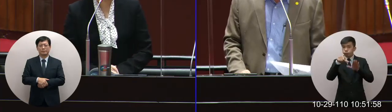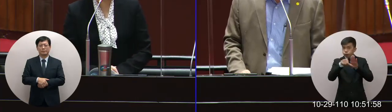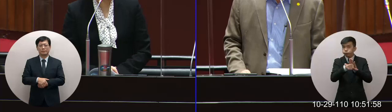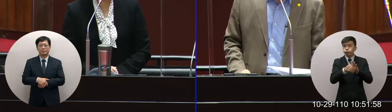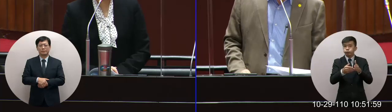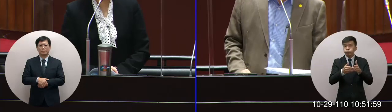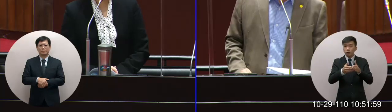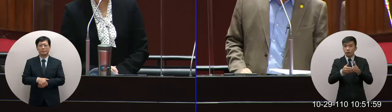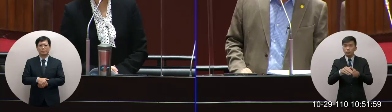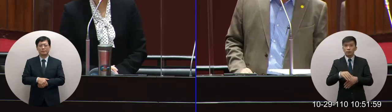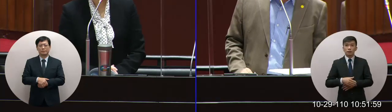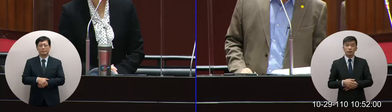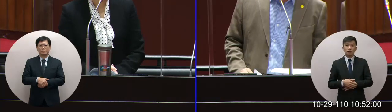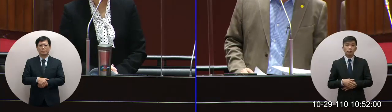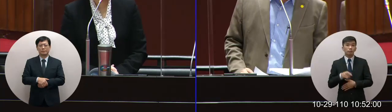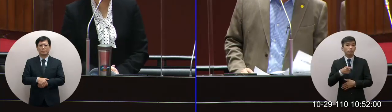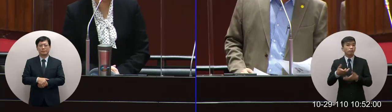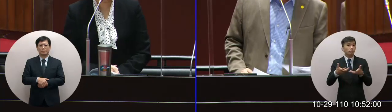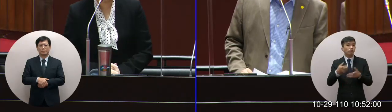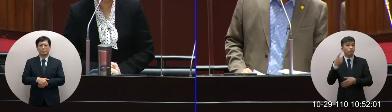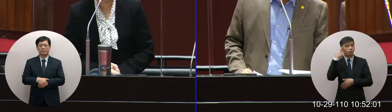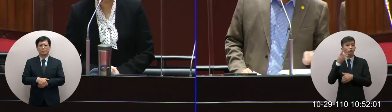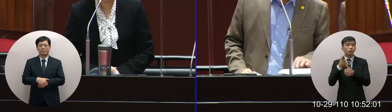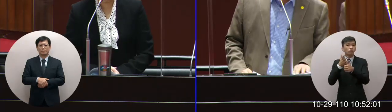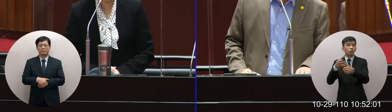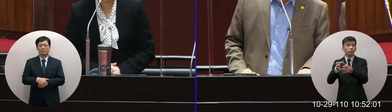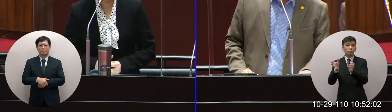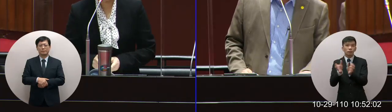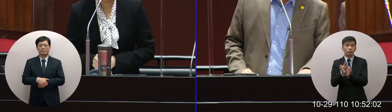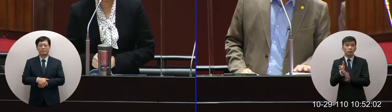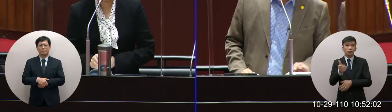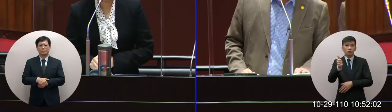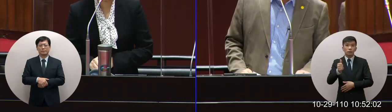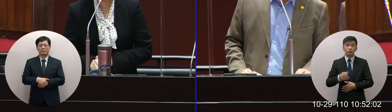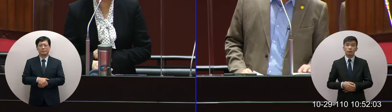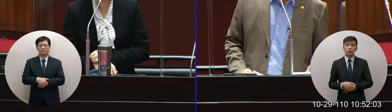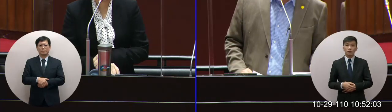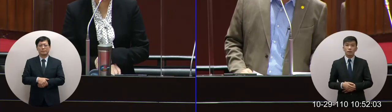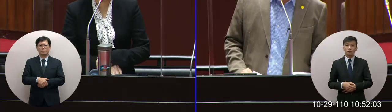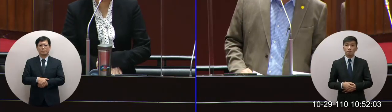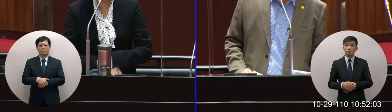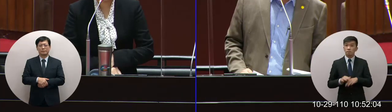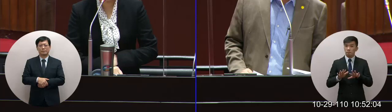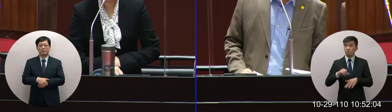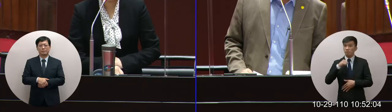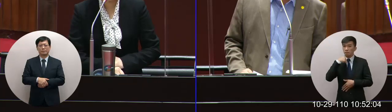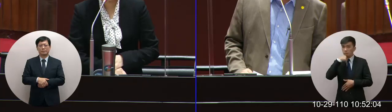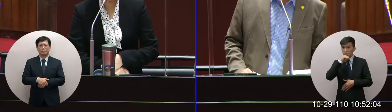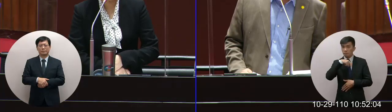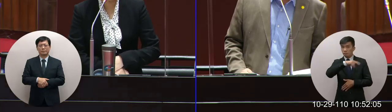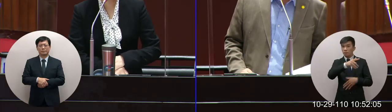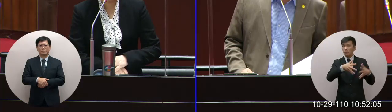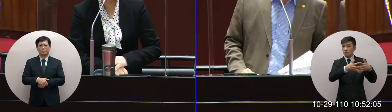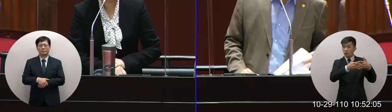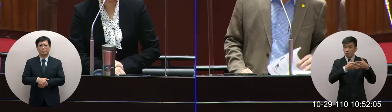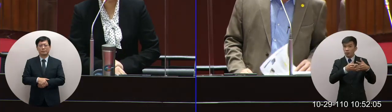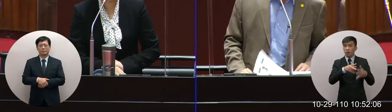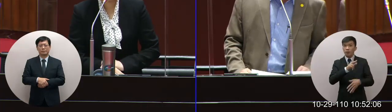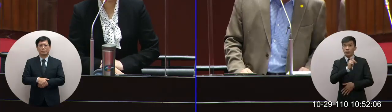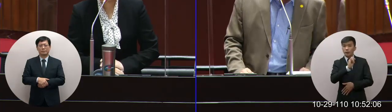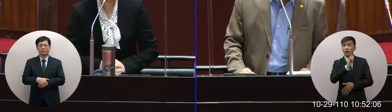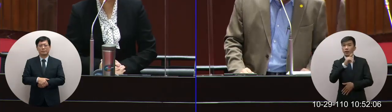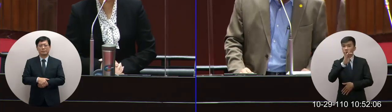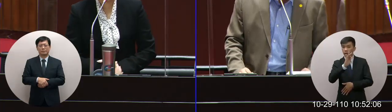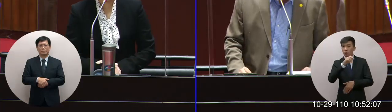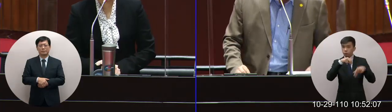這個問題是不是部長如果包括我們現在我們知道我們跟美國也在這個TIVA的洽簽的